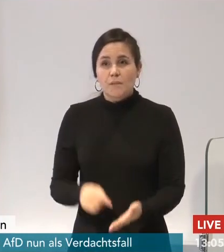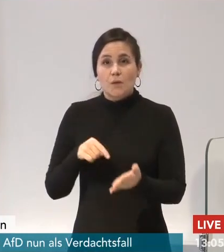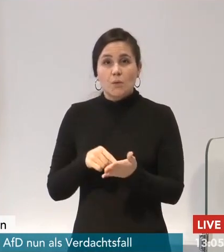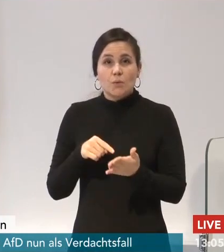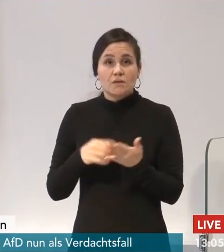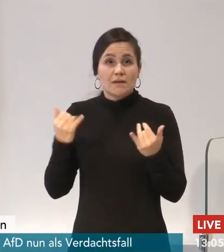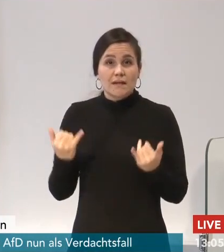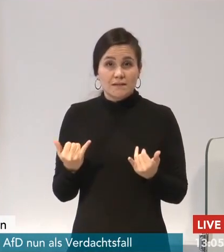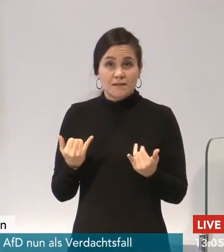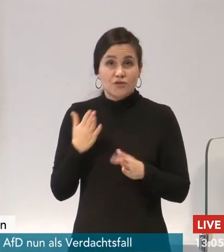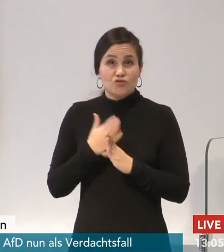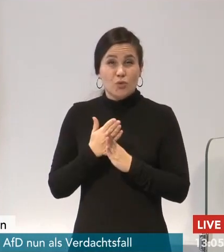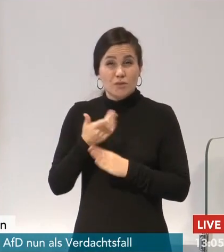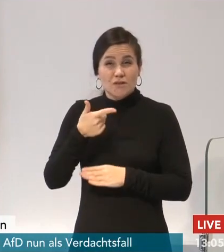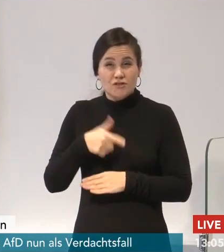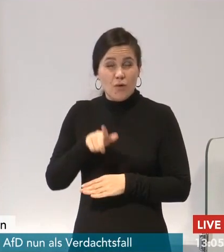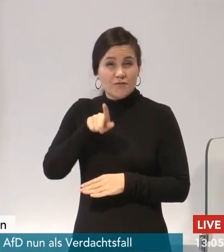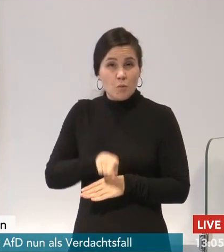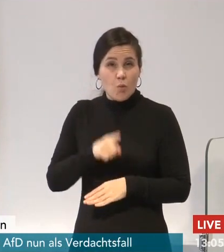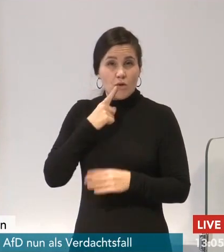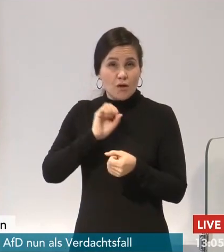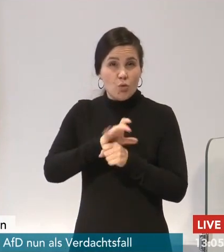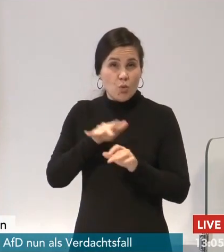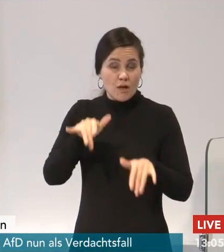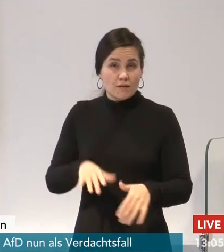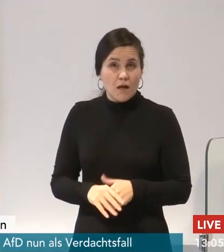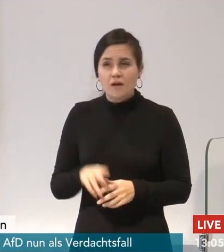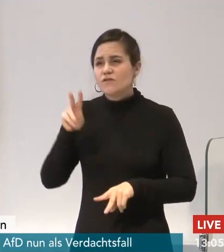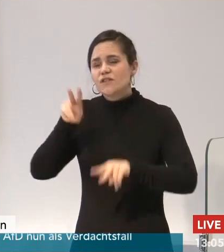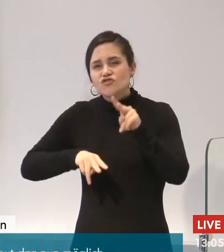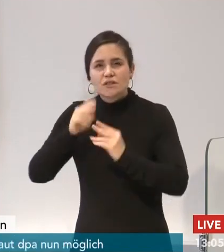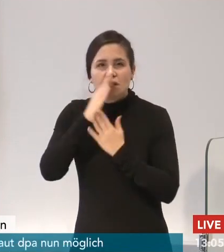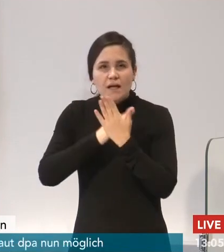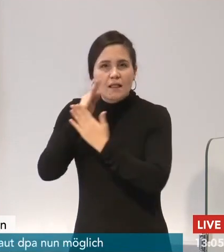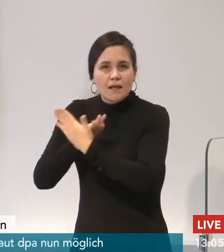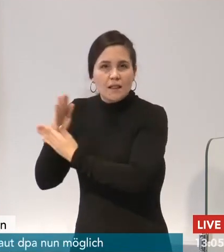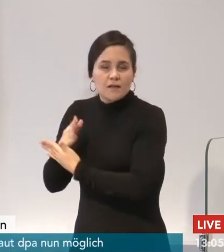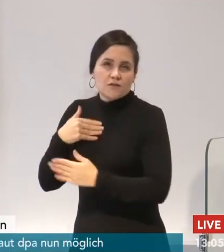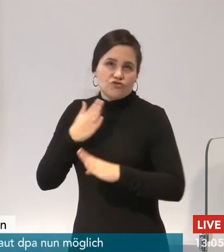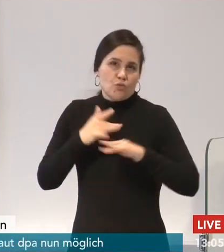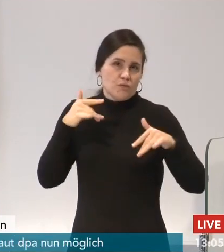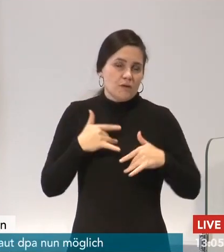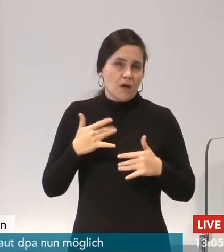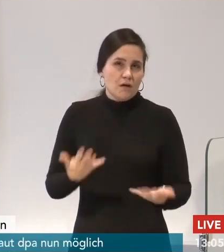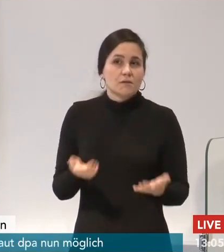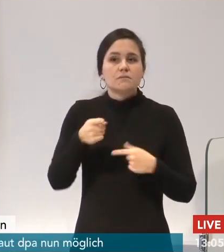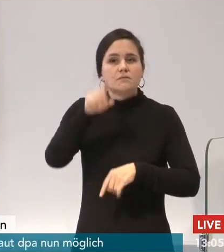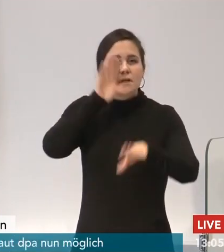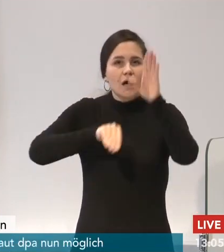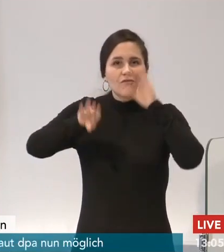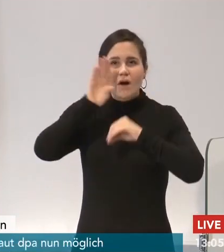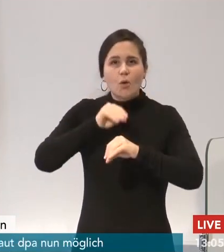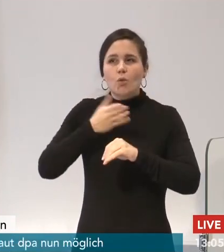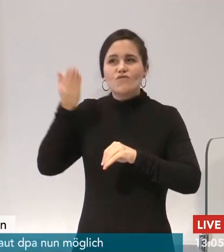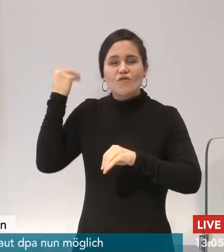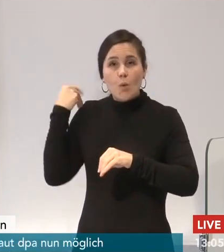Niedersachsen. Wir haben zahlreiche Regelungen inzwischen gehabt. Und diese Erfahrungen werden auch mit aufgenommen in unserem